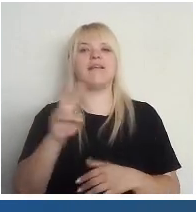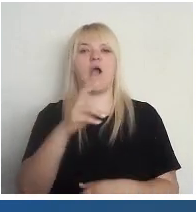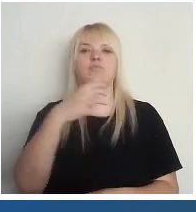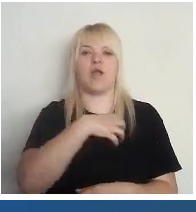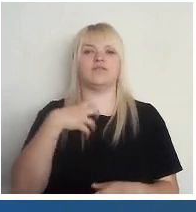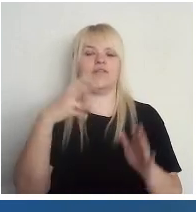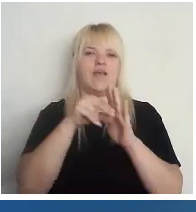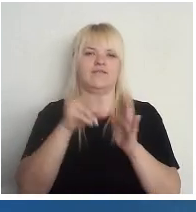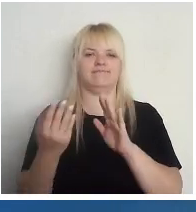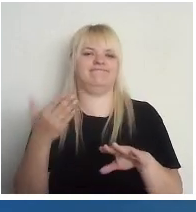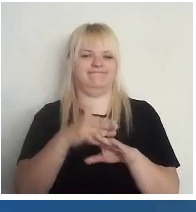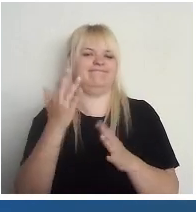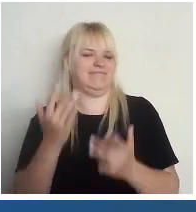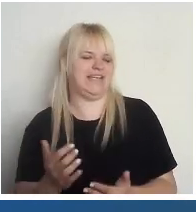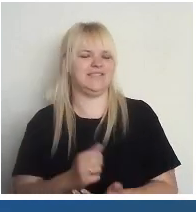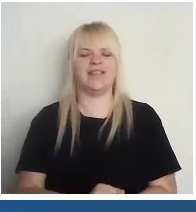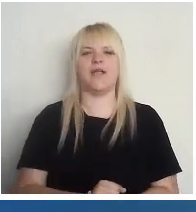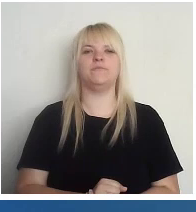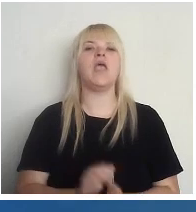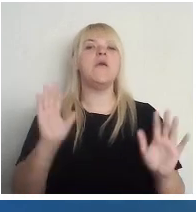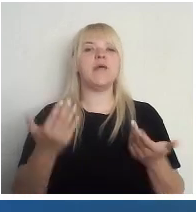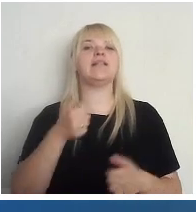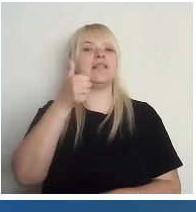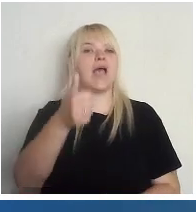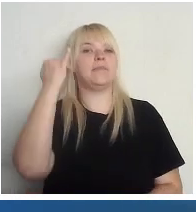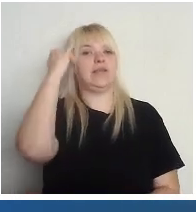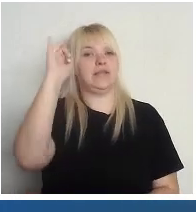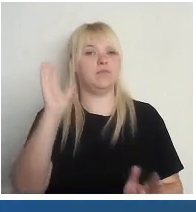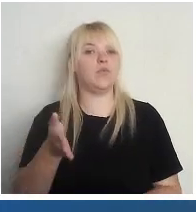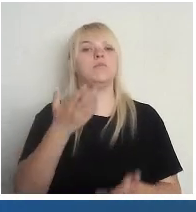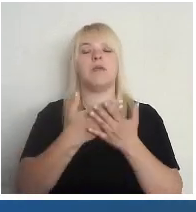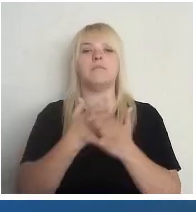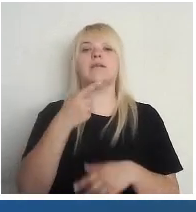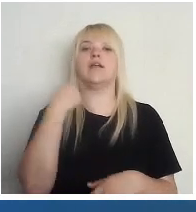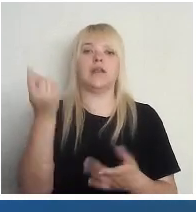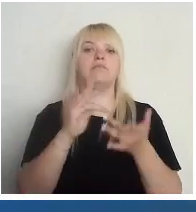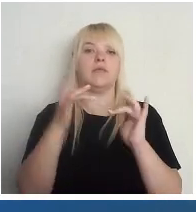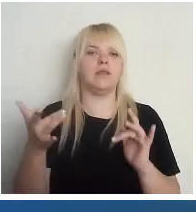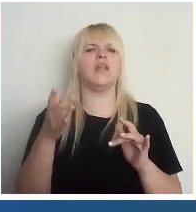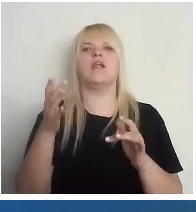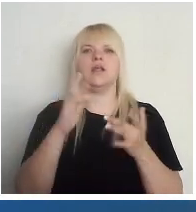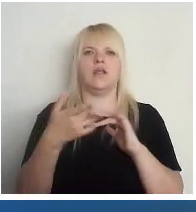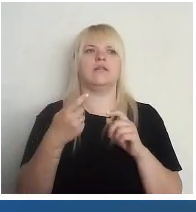Manuprāt, laba ideja būtu, jo mēs gribam iespēju ar elektroniku, vienmēr viss kaut kas var notikt. bet ja ideja būtu, ka